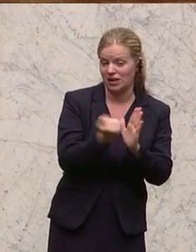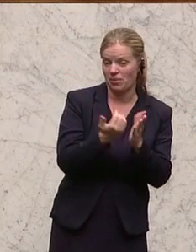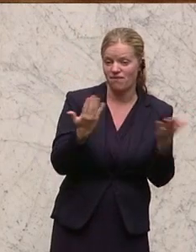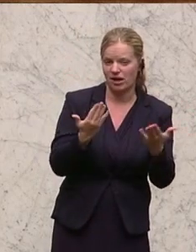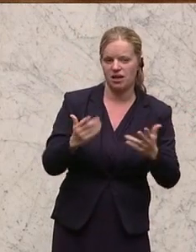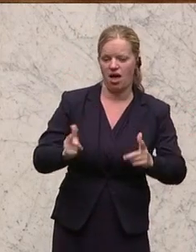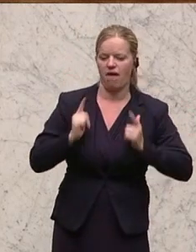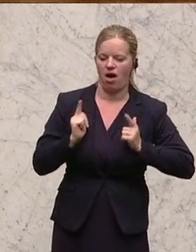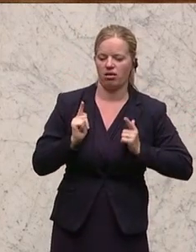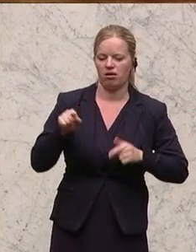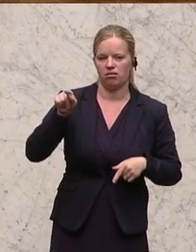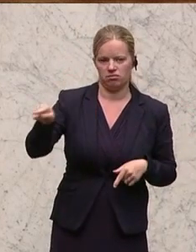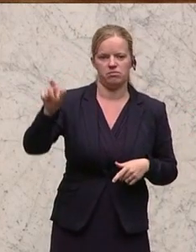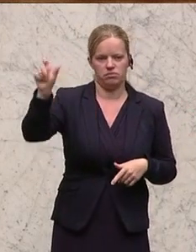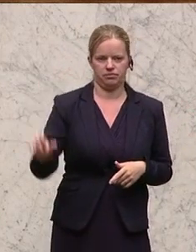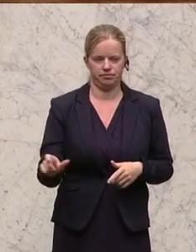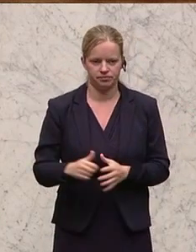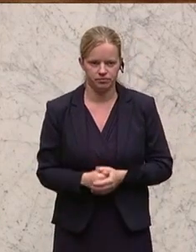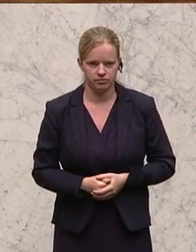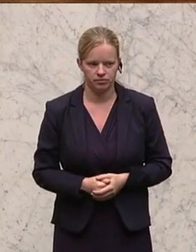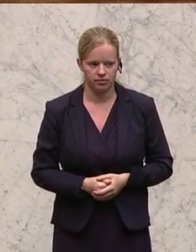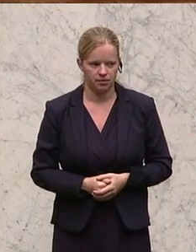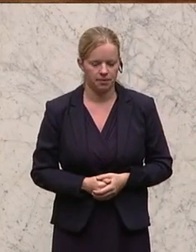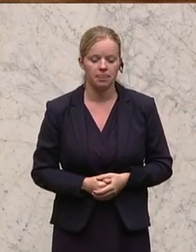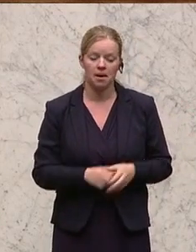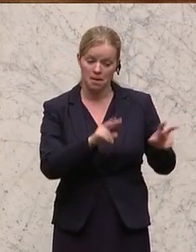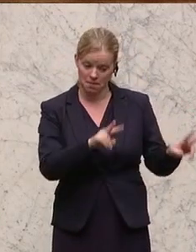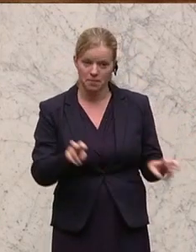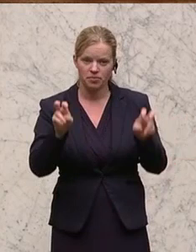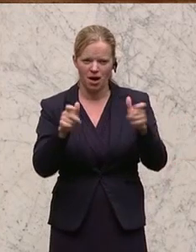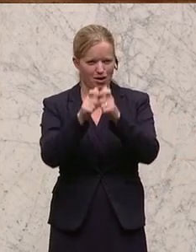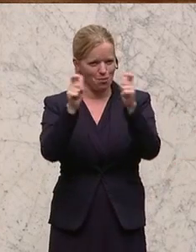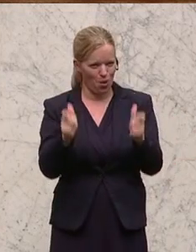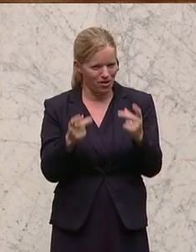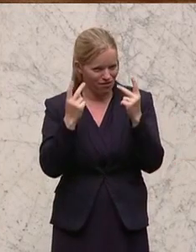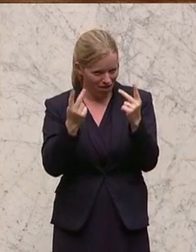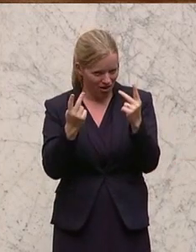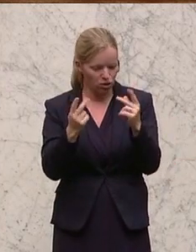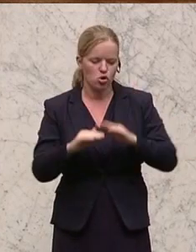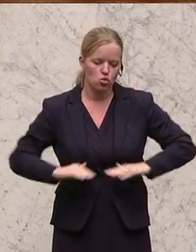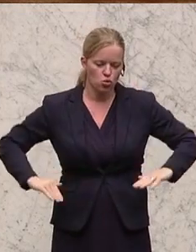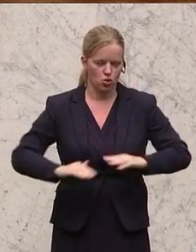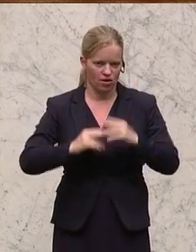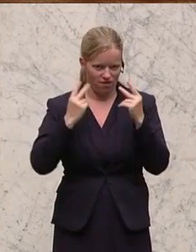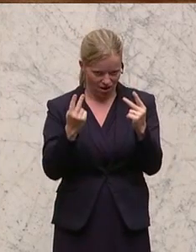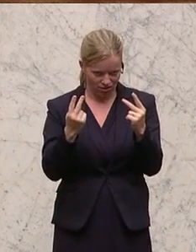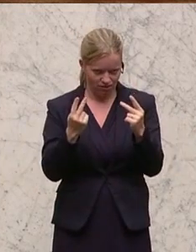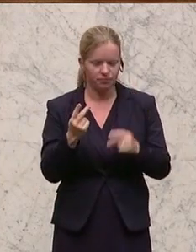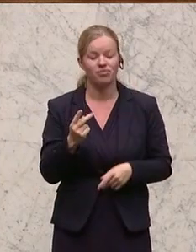erwartet. Da auch noch der Gebäudewert zu berücksichtigen ist, zuerst wieder über den Grundwert gesprochen,